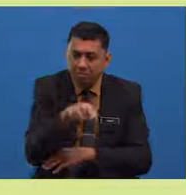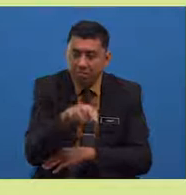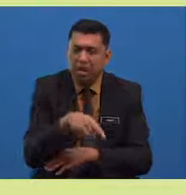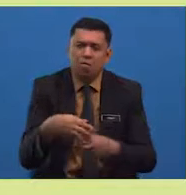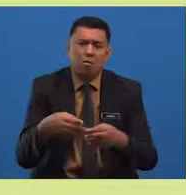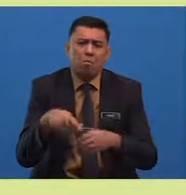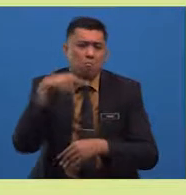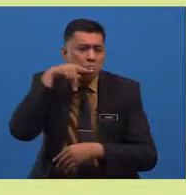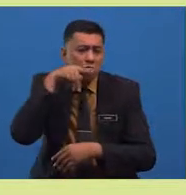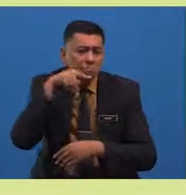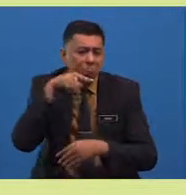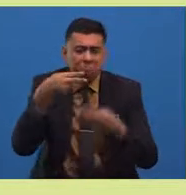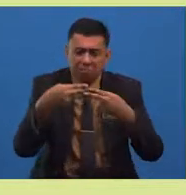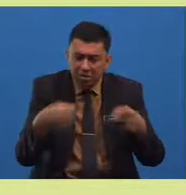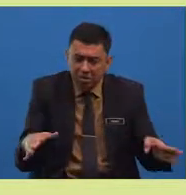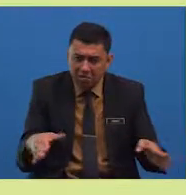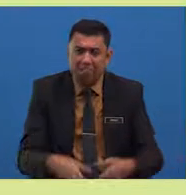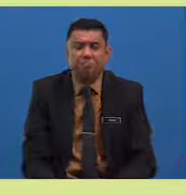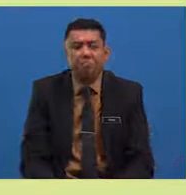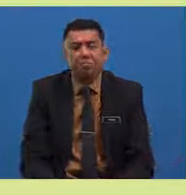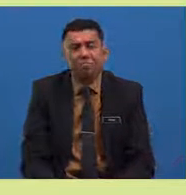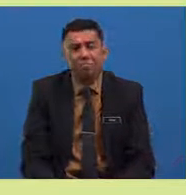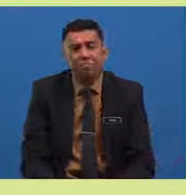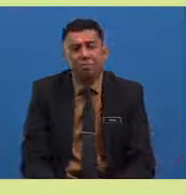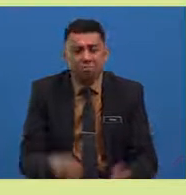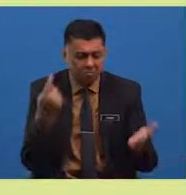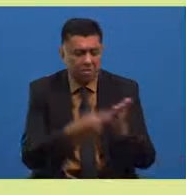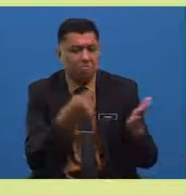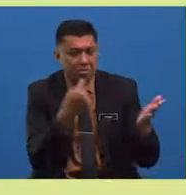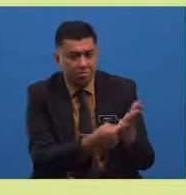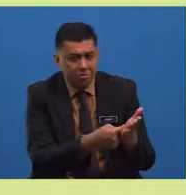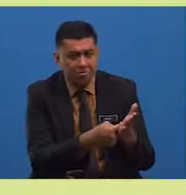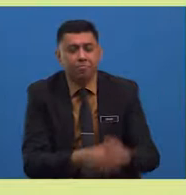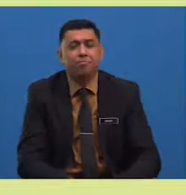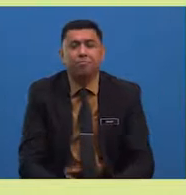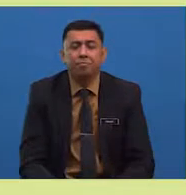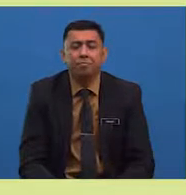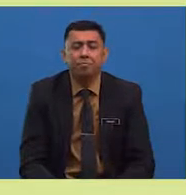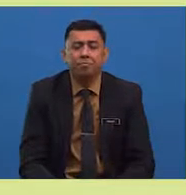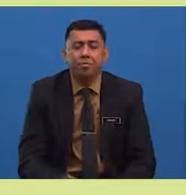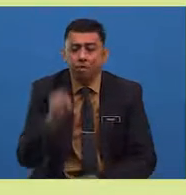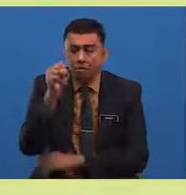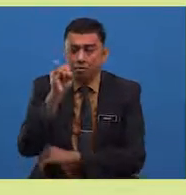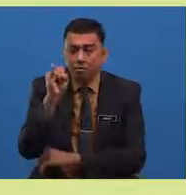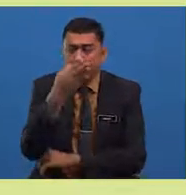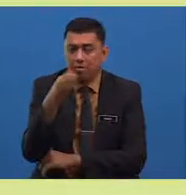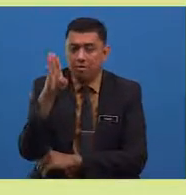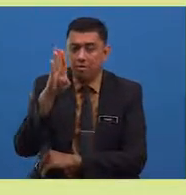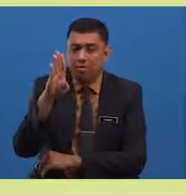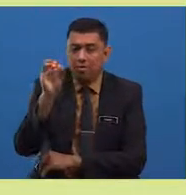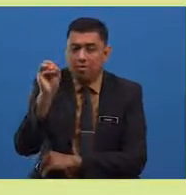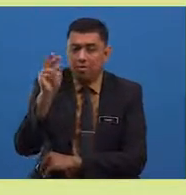Si bongsu berasa kusut. Tiba-tiba, si bongsu melihat